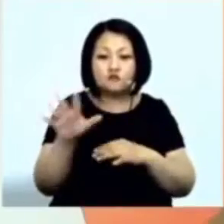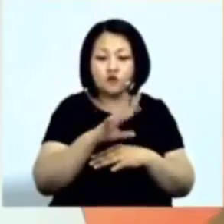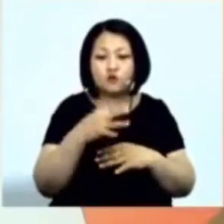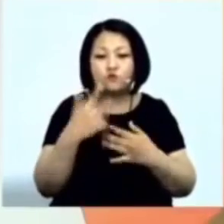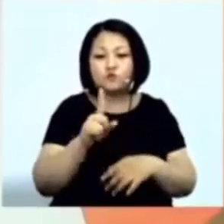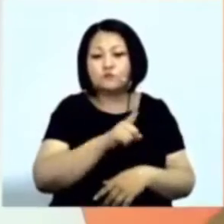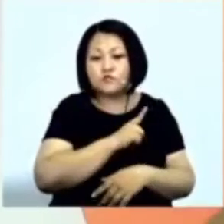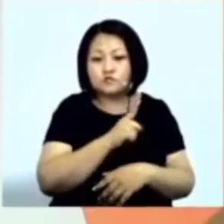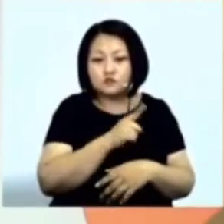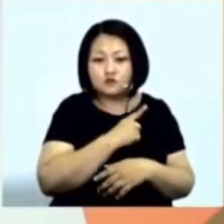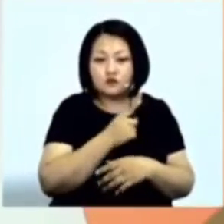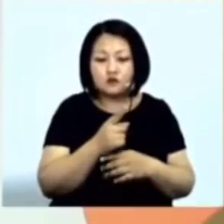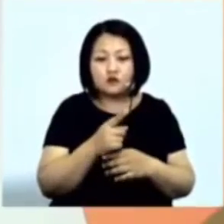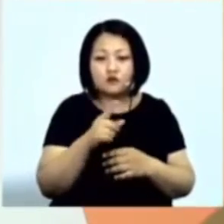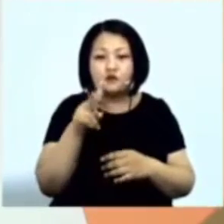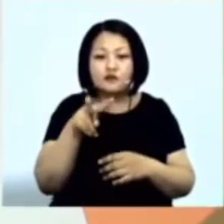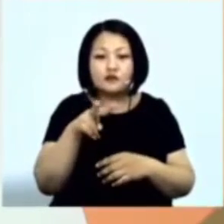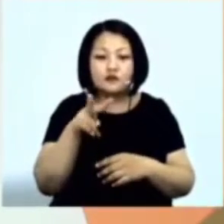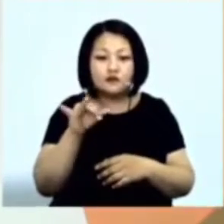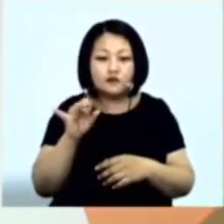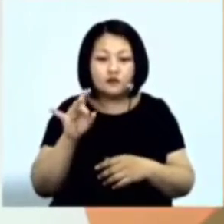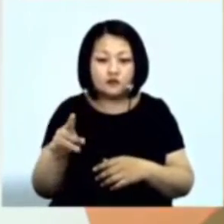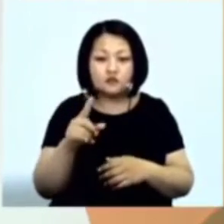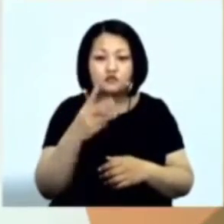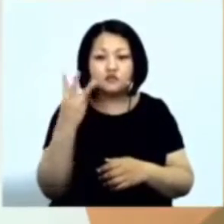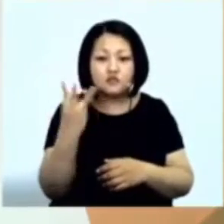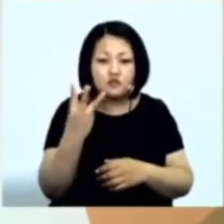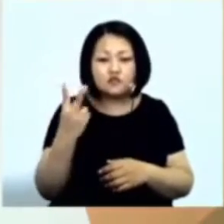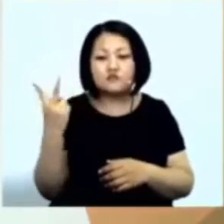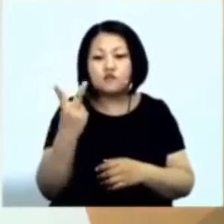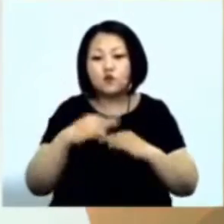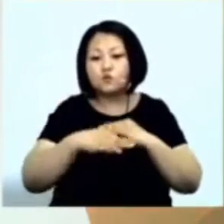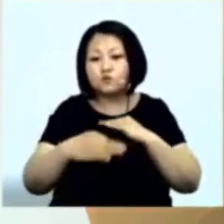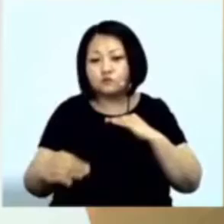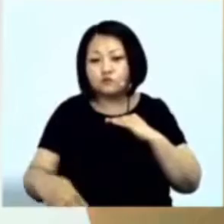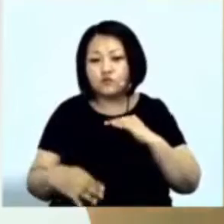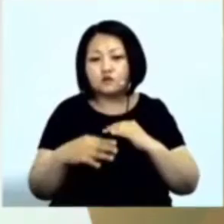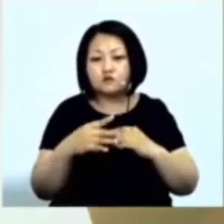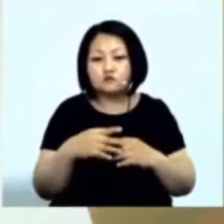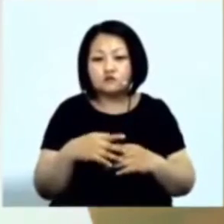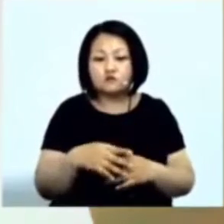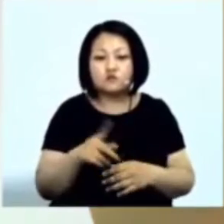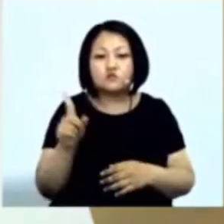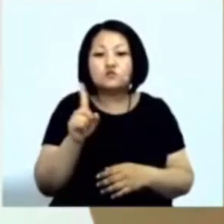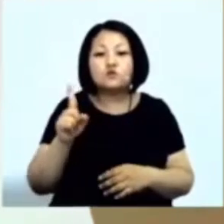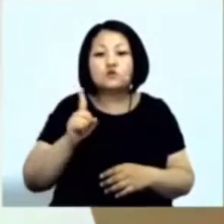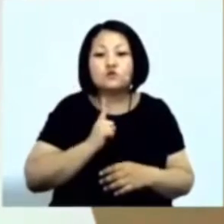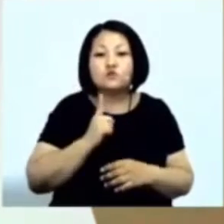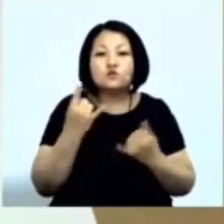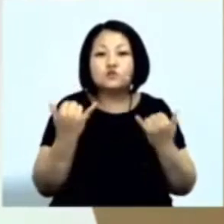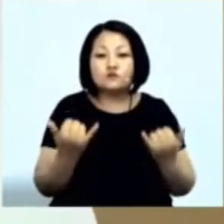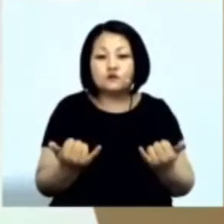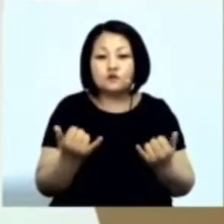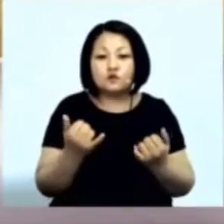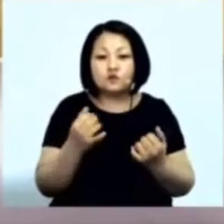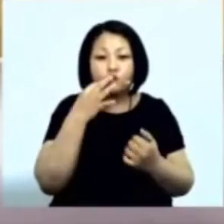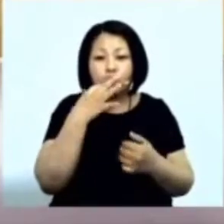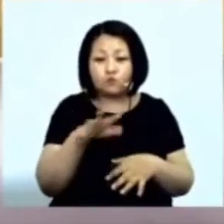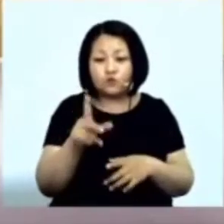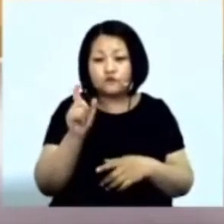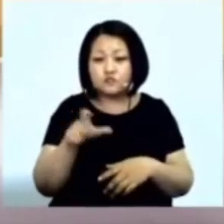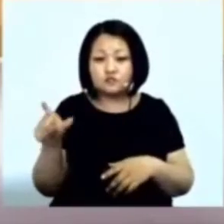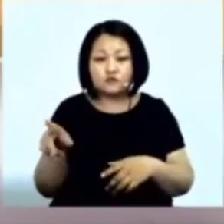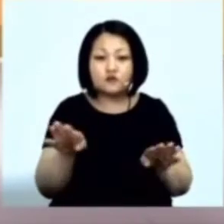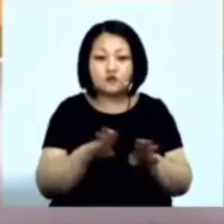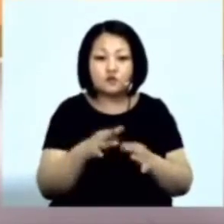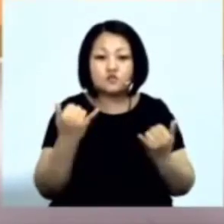Уже лидеры Уже лидеры третьей ступени Второй, первой Представьте, что ждет сегодня Любого человека Который